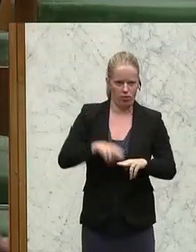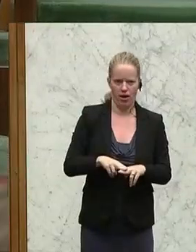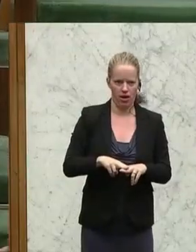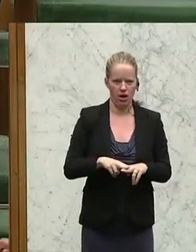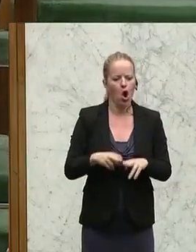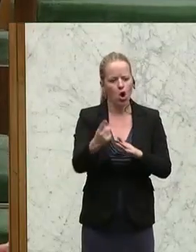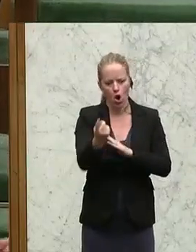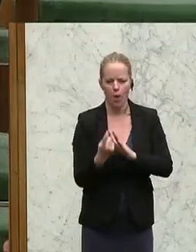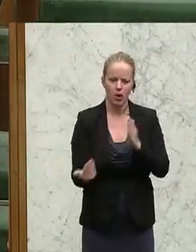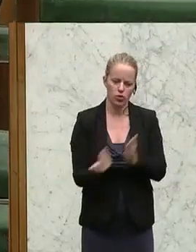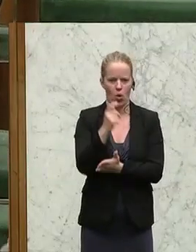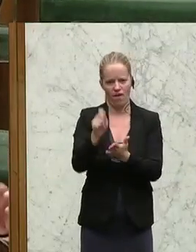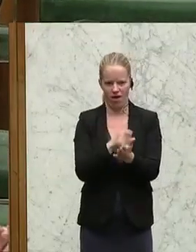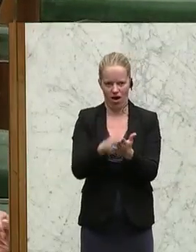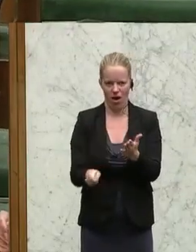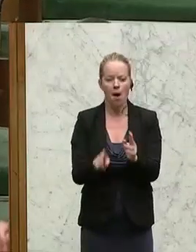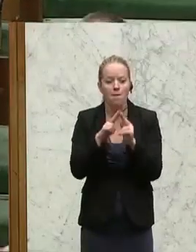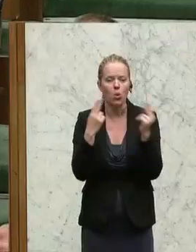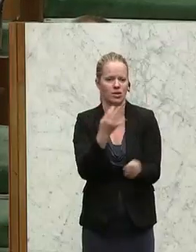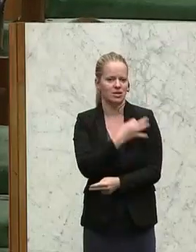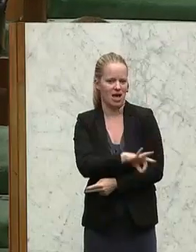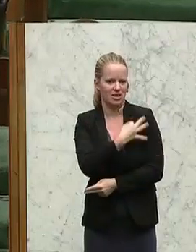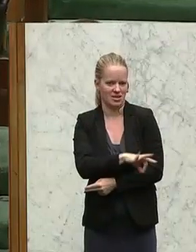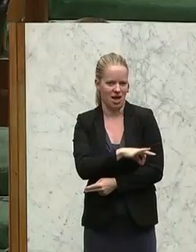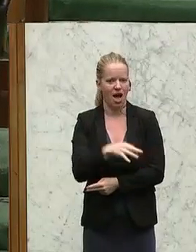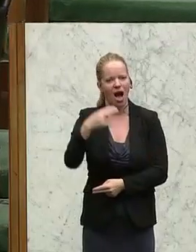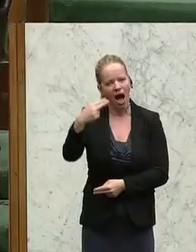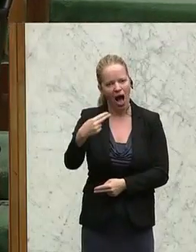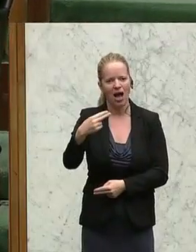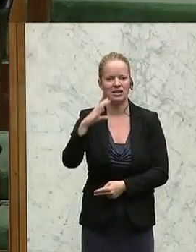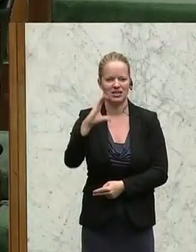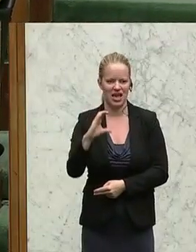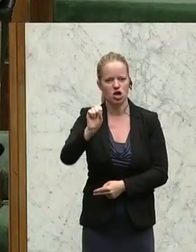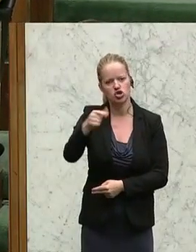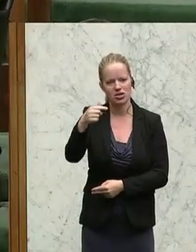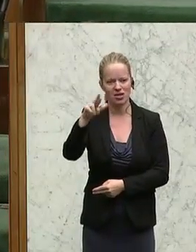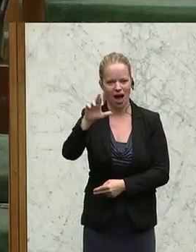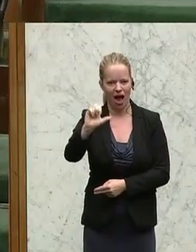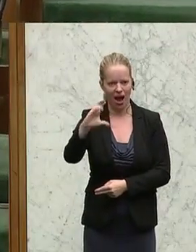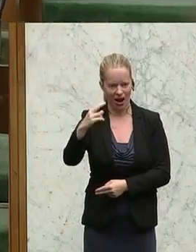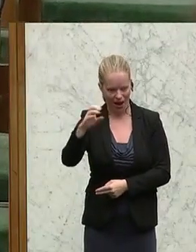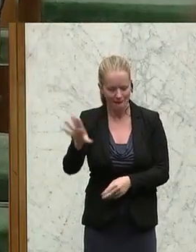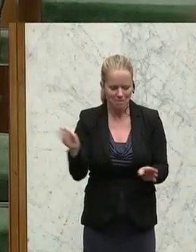Und unter dem Bundeskanzler HC Strache und des Freiheitlichen wird dieses Gesetz so nicht umgesetzt werden. Danke.